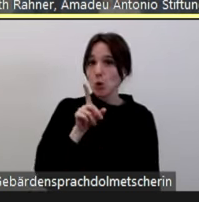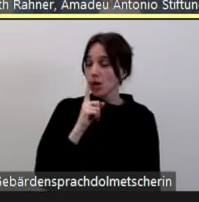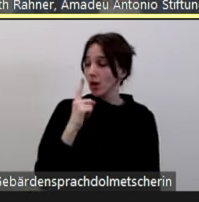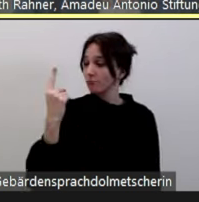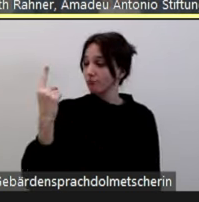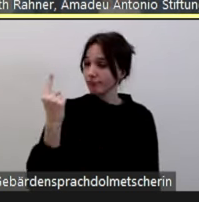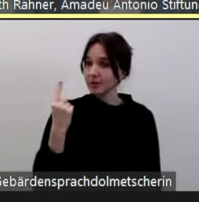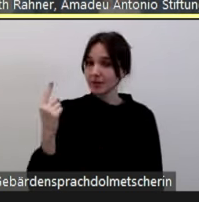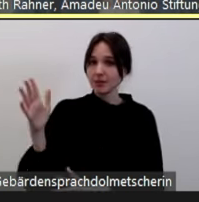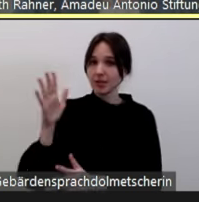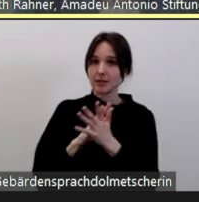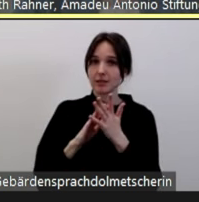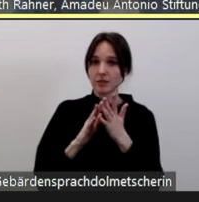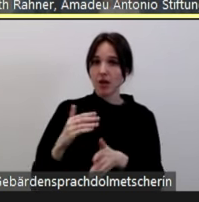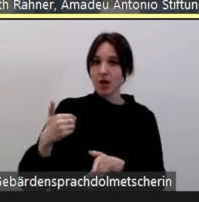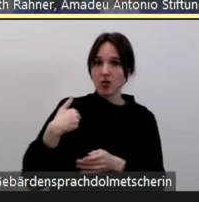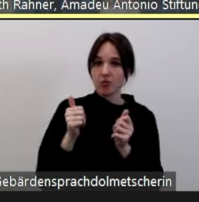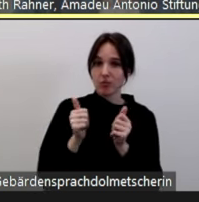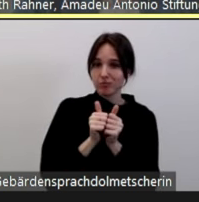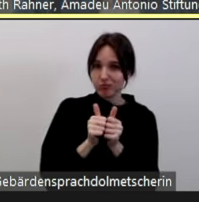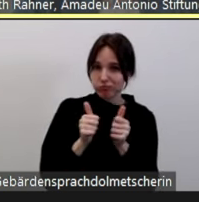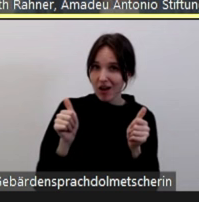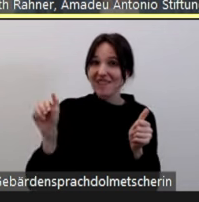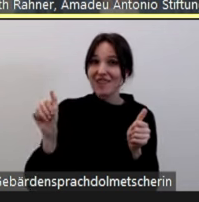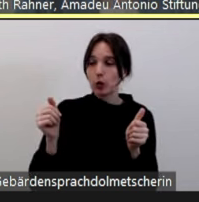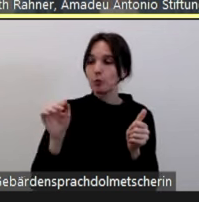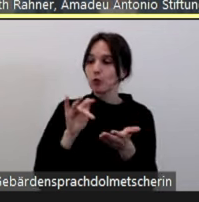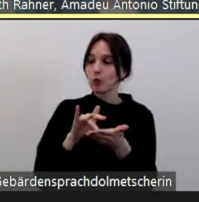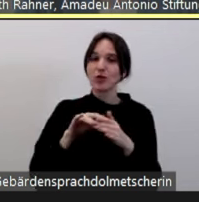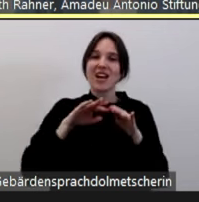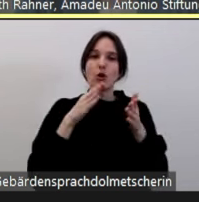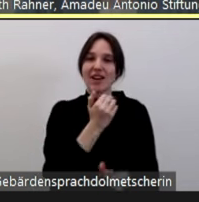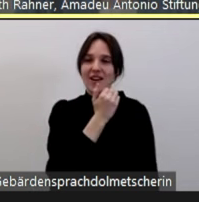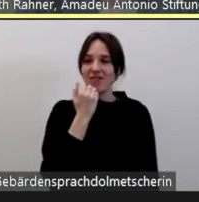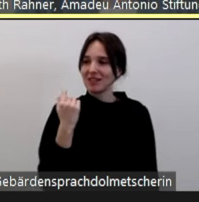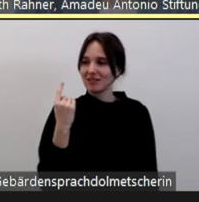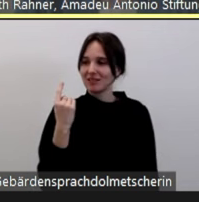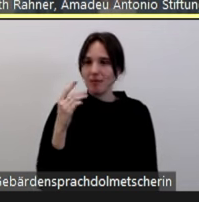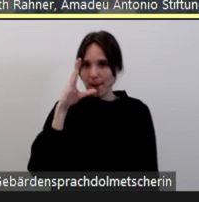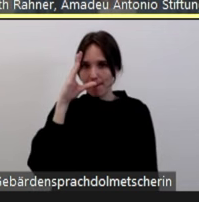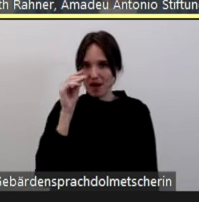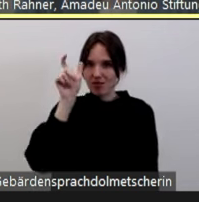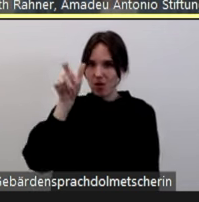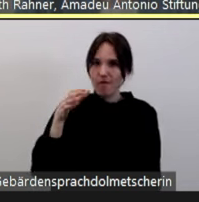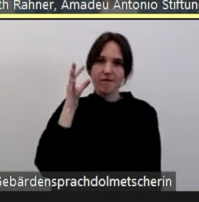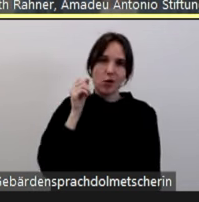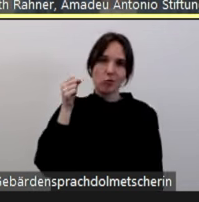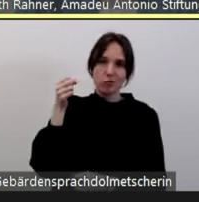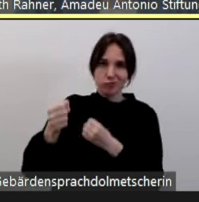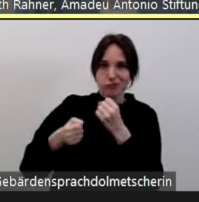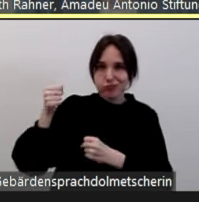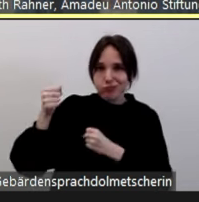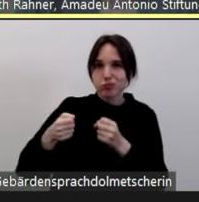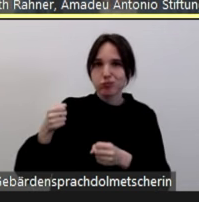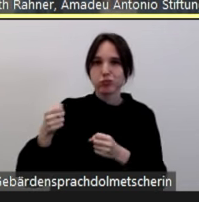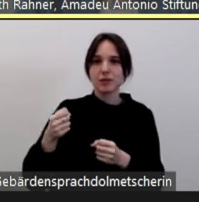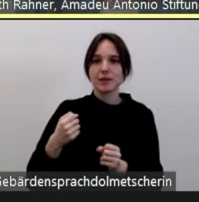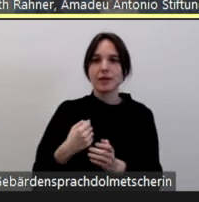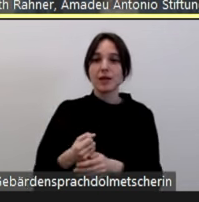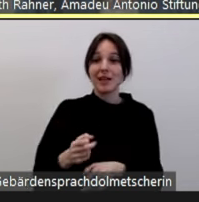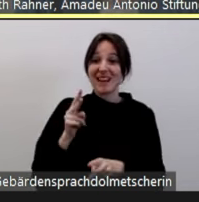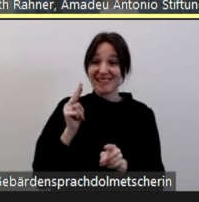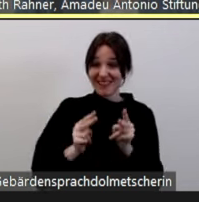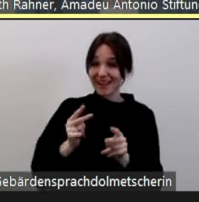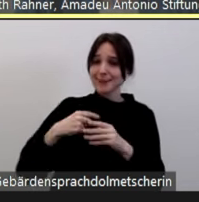dass nach der Trennung von ihrem Partner wegen häuslicher Gewalt Lisa im Kontext der persönlichen und juristischen Auseinandersetzung um den Umgang mit dem gemeinsamen